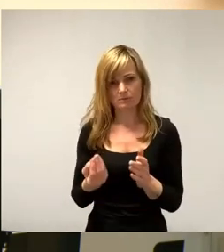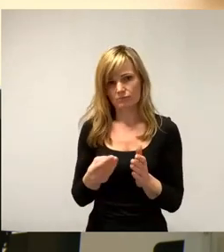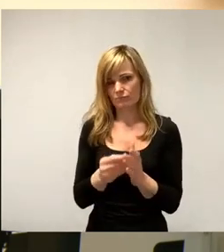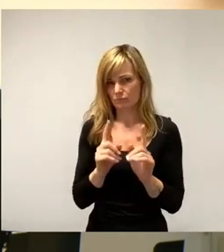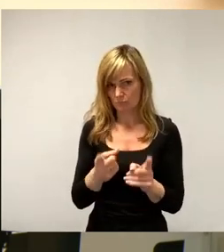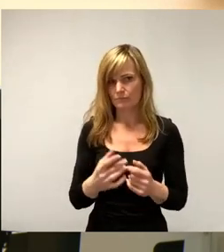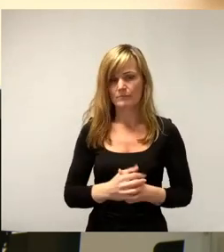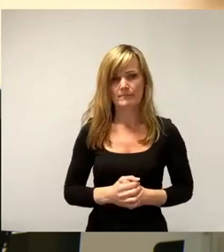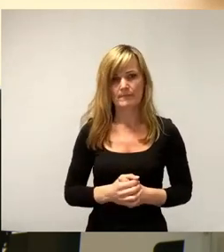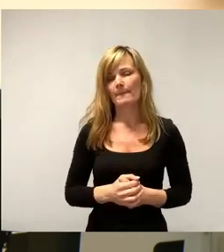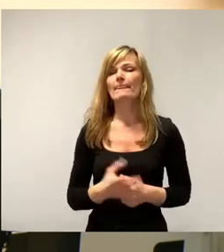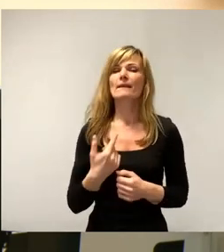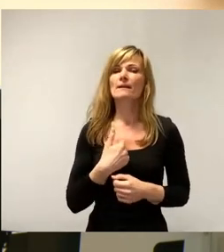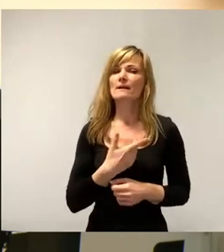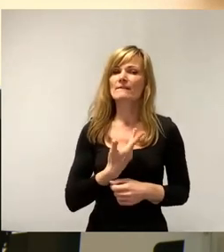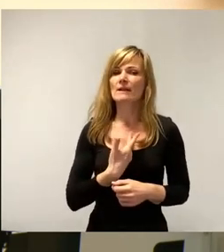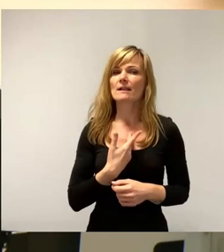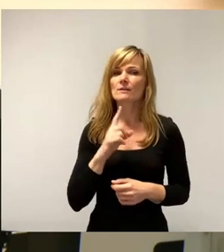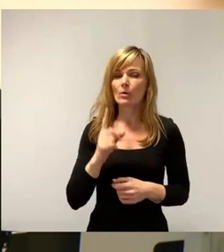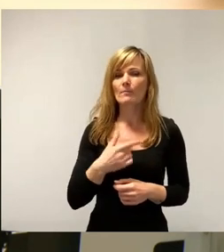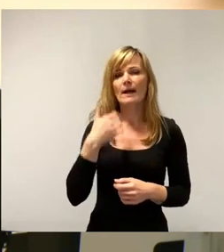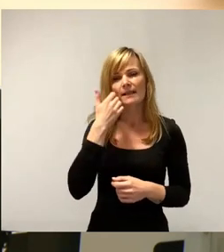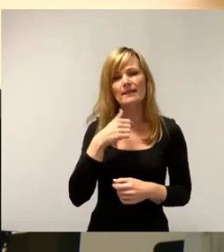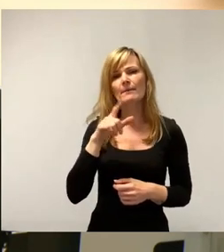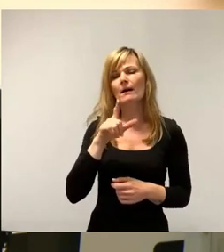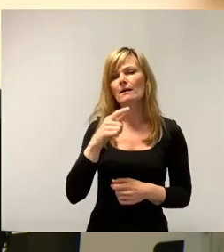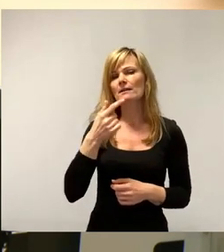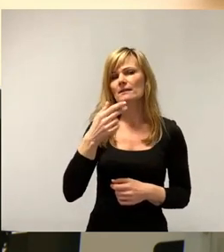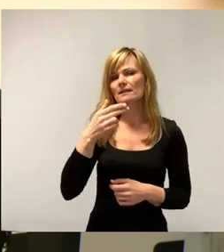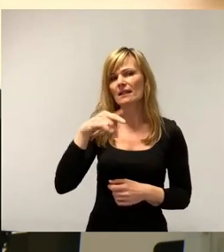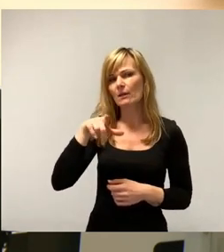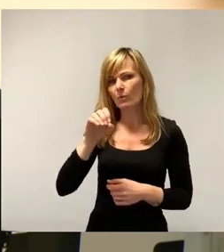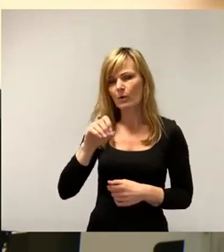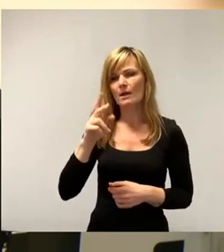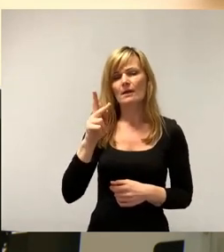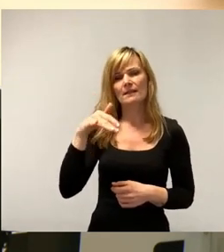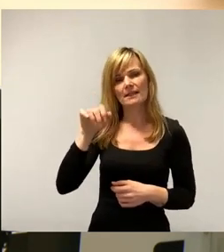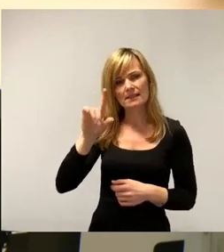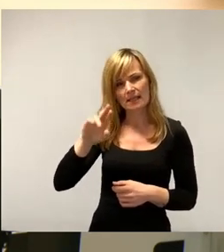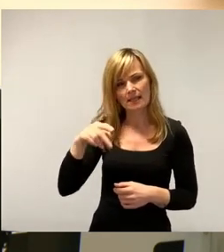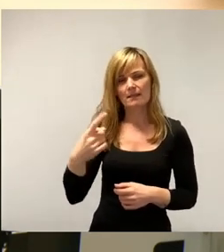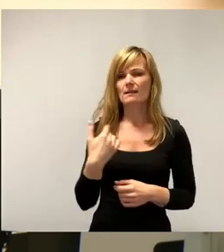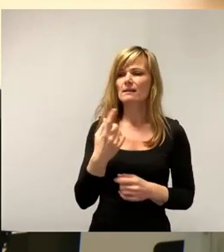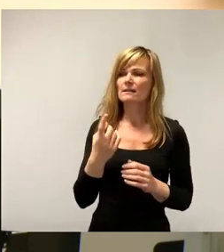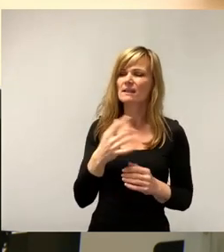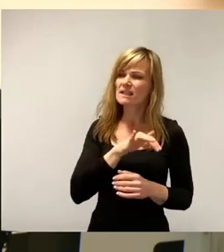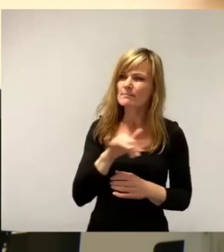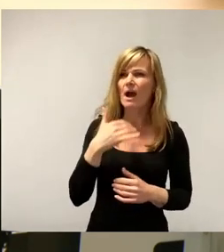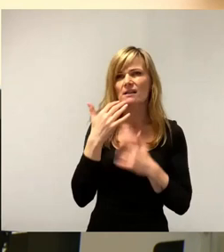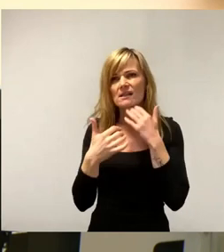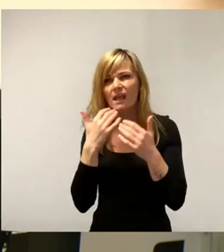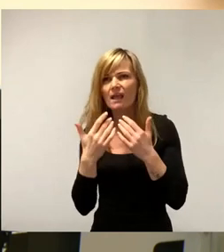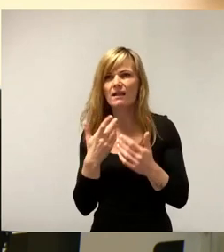Ich will aber mal, lieber Thilo Kieslegen, darauf eingehen, dass jetzt hier die Mär immer wieder erzählt wird. Wir hätten uns nicht dafür